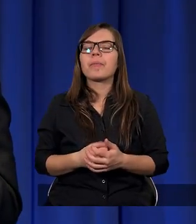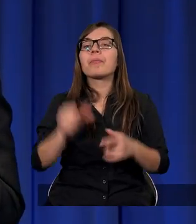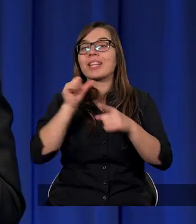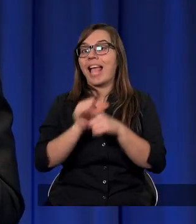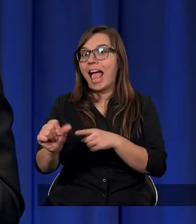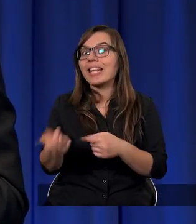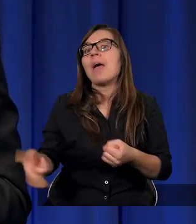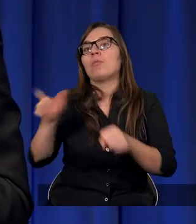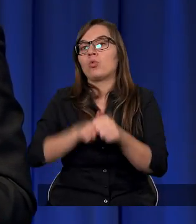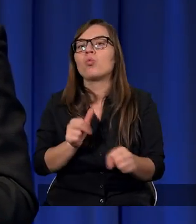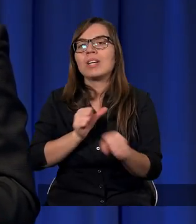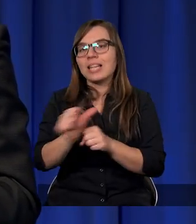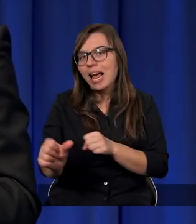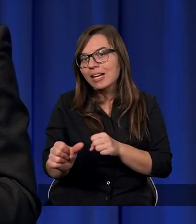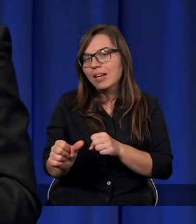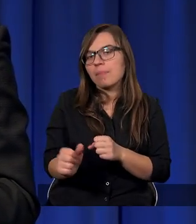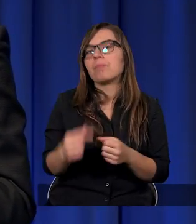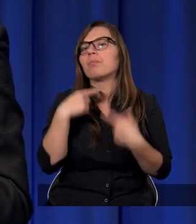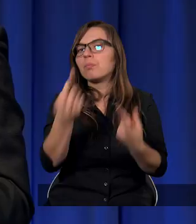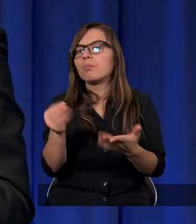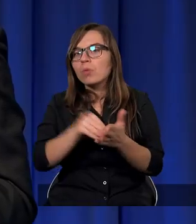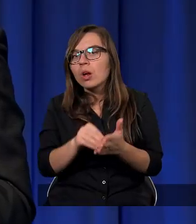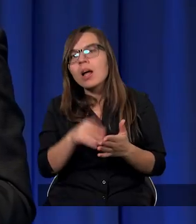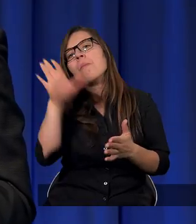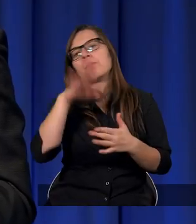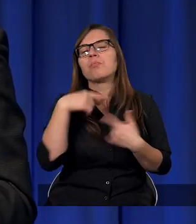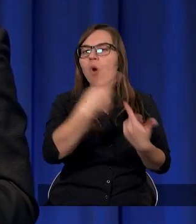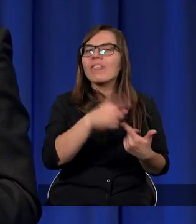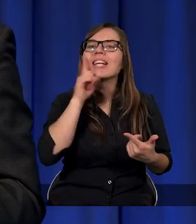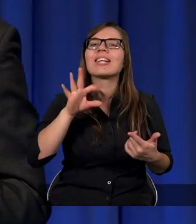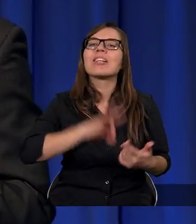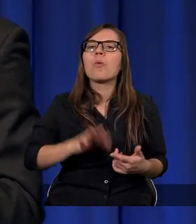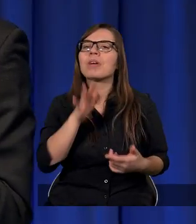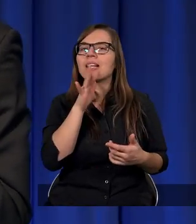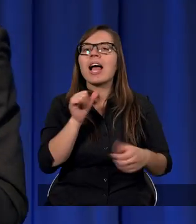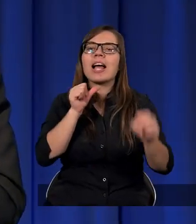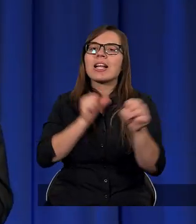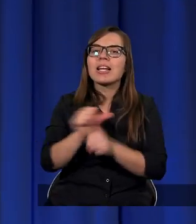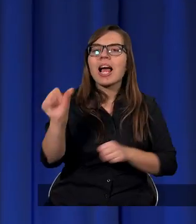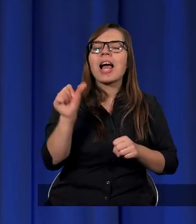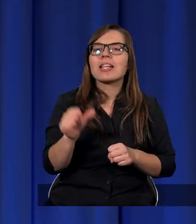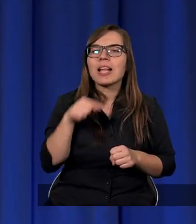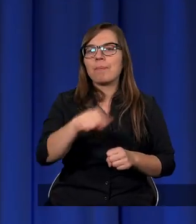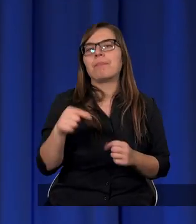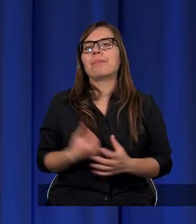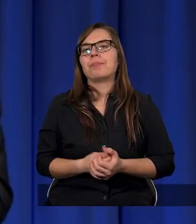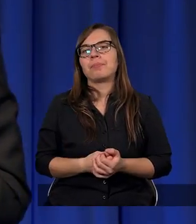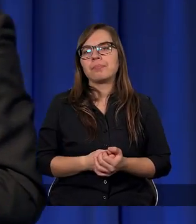Jestem, który jestem i dodał Tak powiesz synom Izraela Jestem, posłał mnie do was.